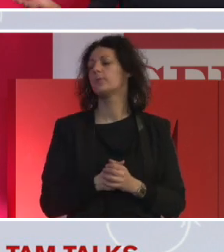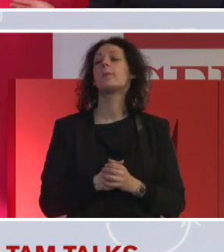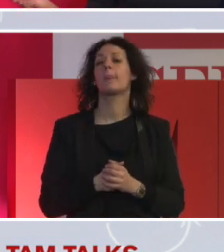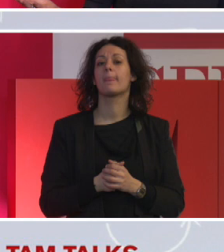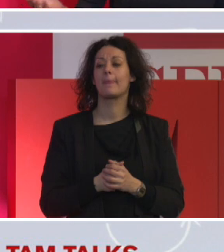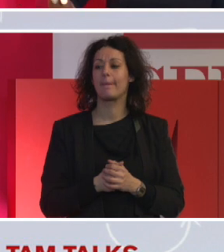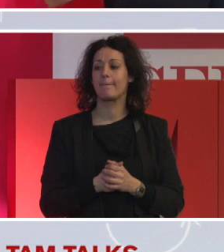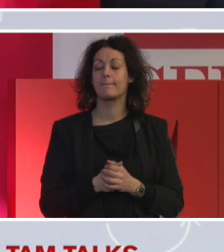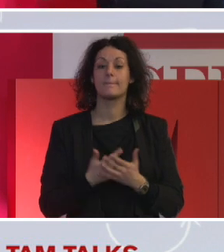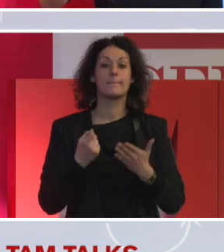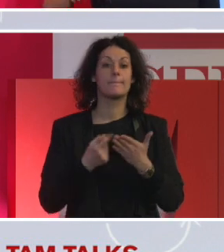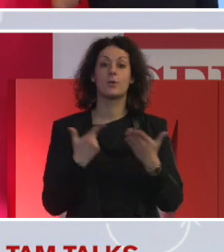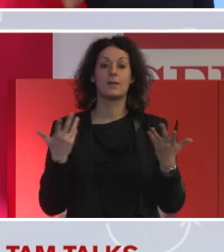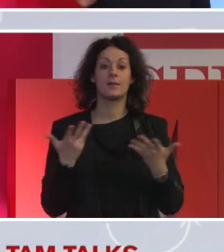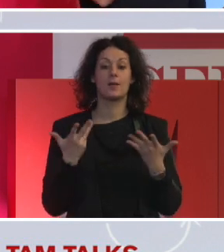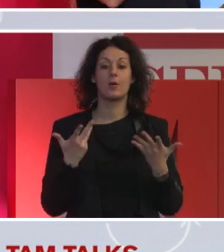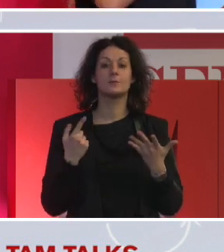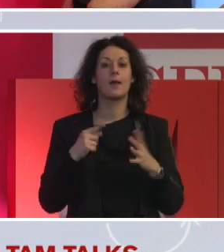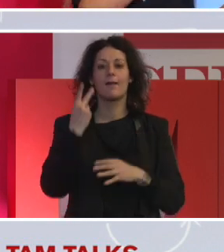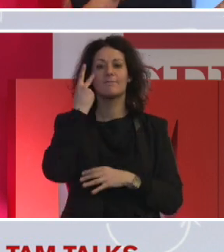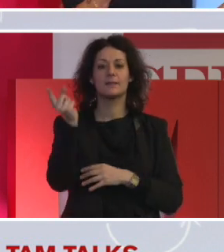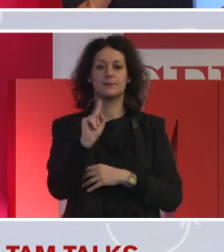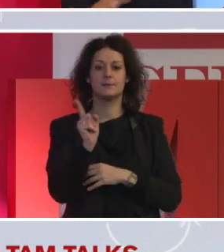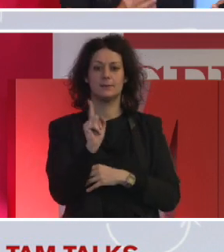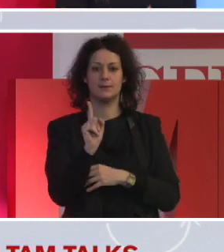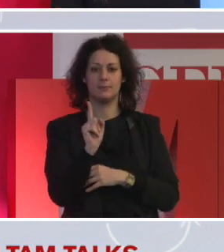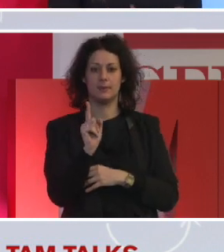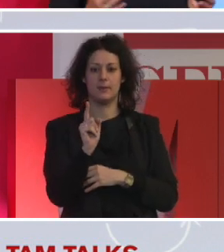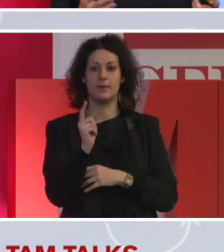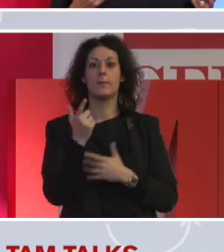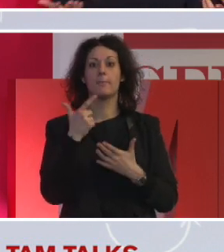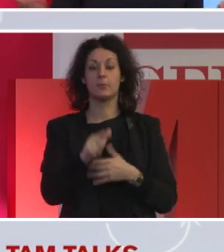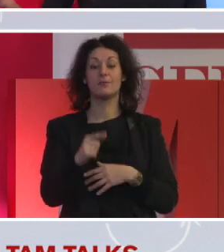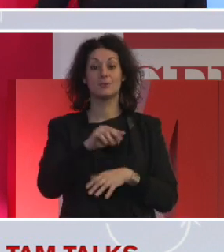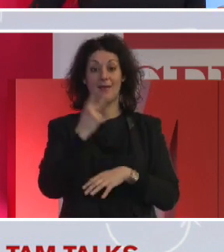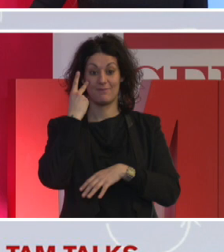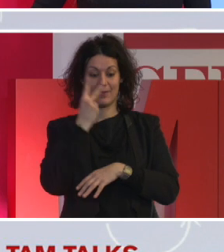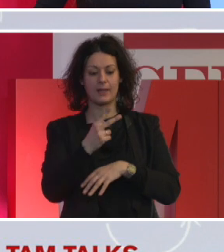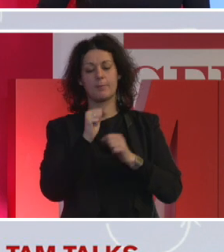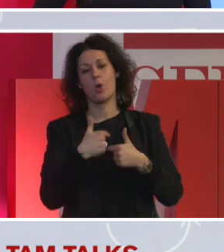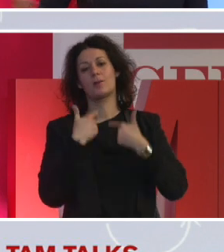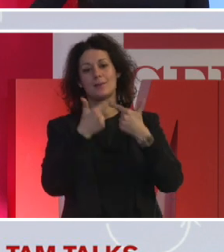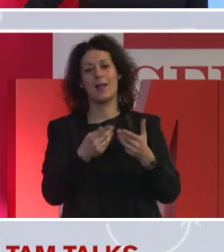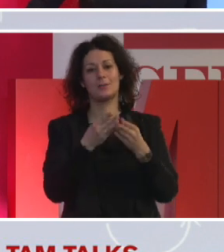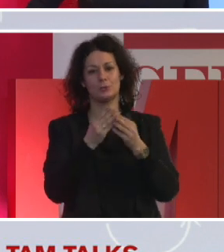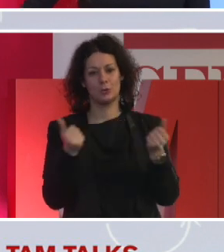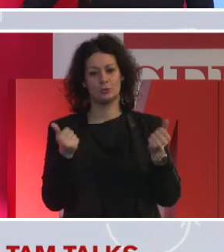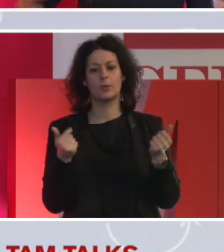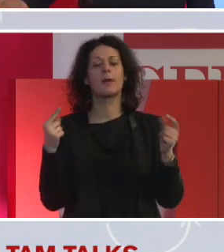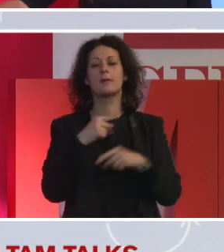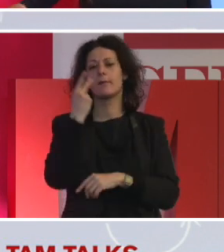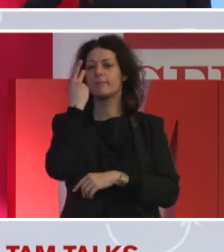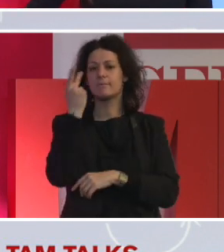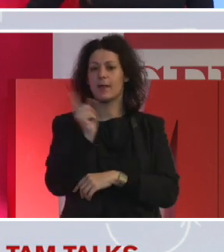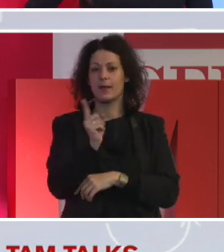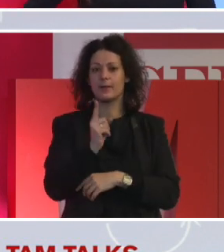una cosa che non puoi vedere, perciò non puoi andare a risolvere, non esistono modi di risolvere. In realtà, l'unica maniera di avere un approccio inclusivo,